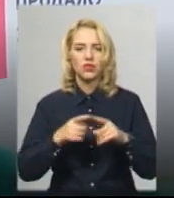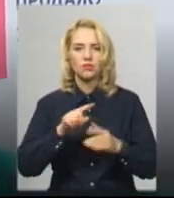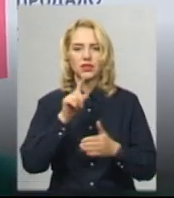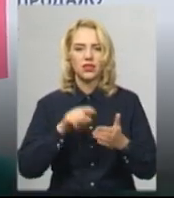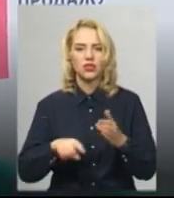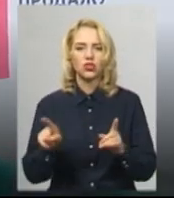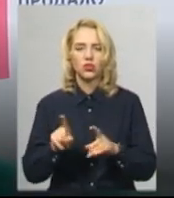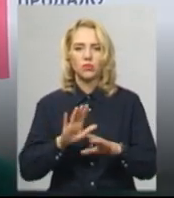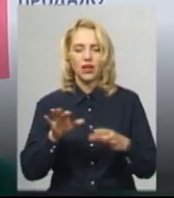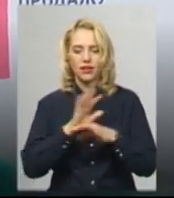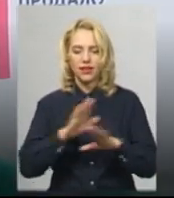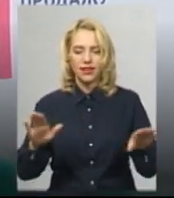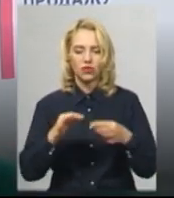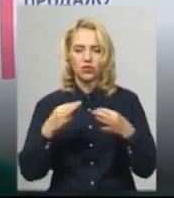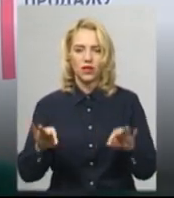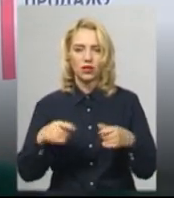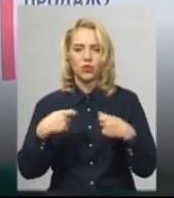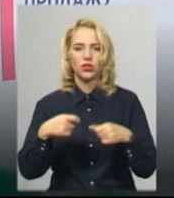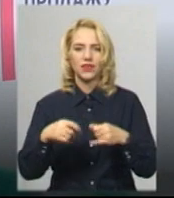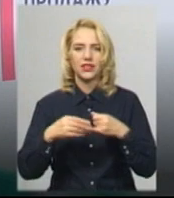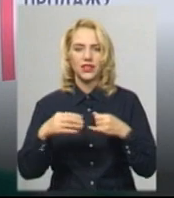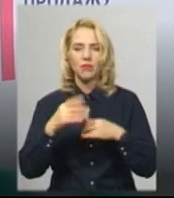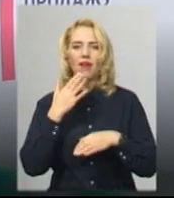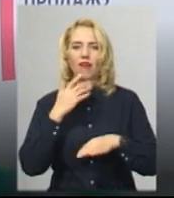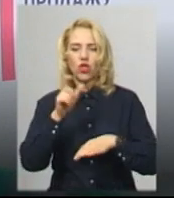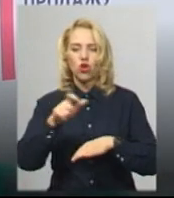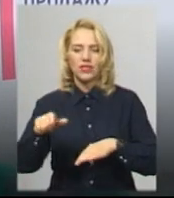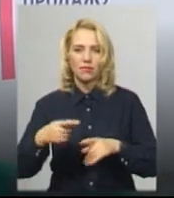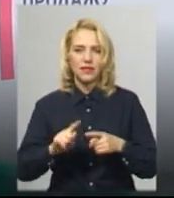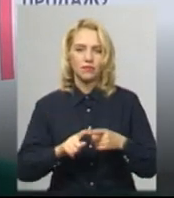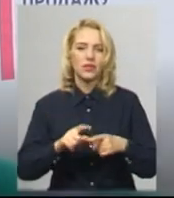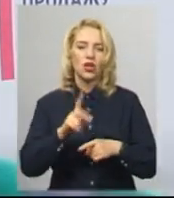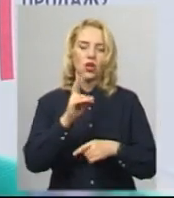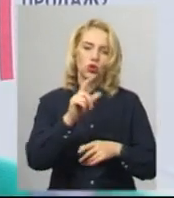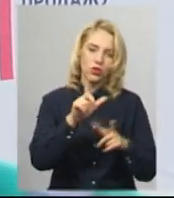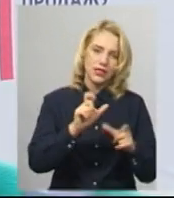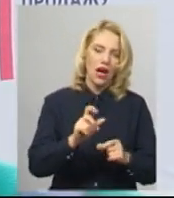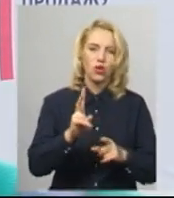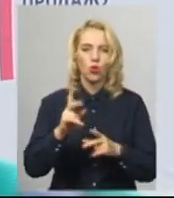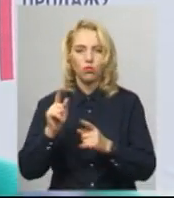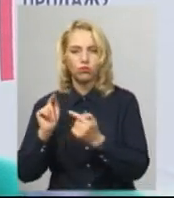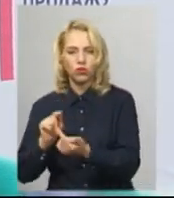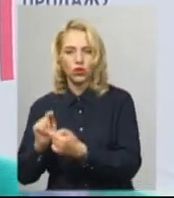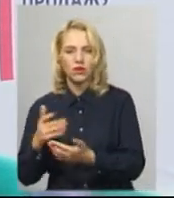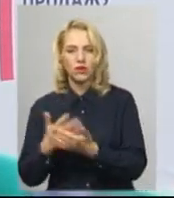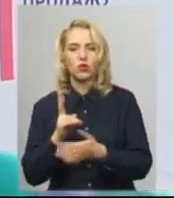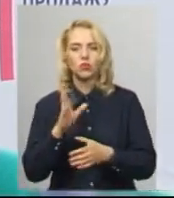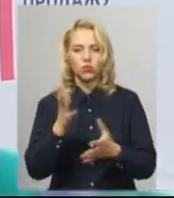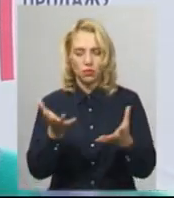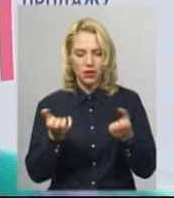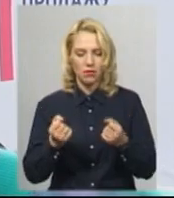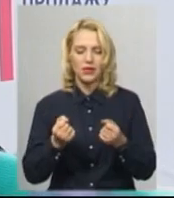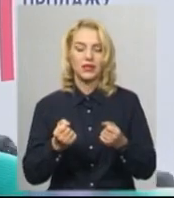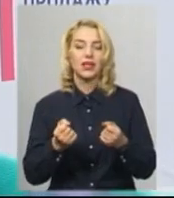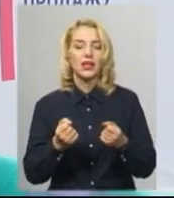щоб не дозволялося продавати українські землі іноземцям, тому ми збираємо підписи, хто за, хто проти. Якщо буде прийматися закон, щоб в нас